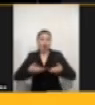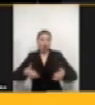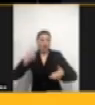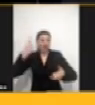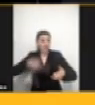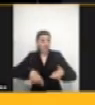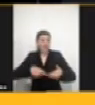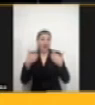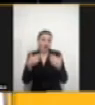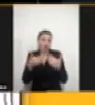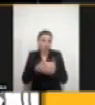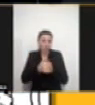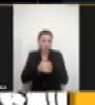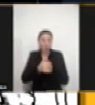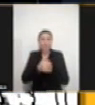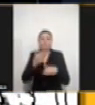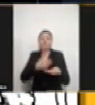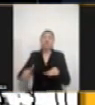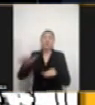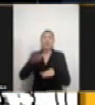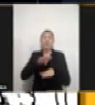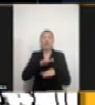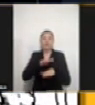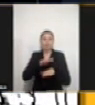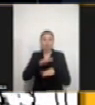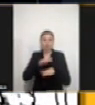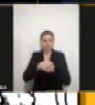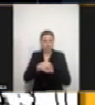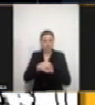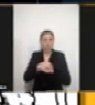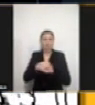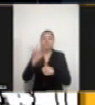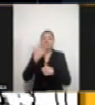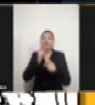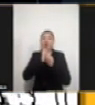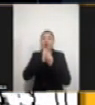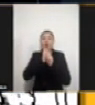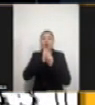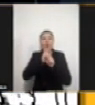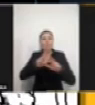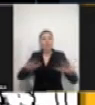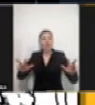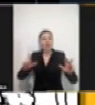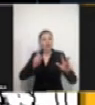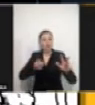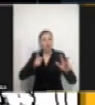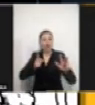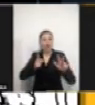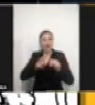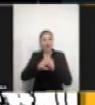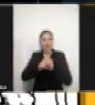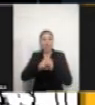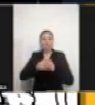rapporto tra la comunità cristiana e la disabilità, una consulta che abbia